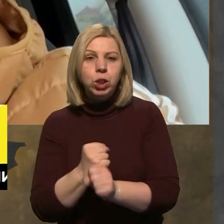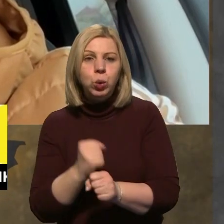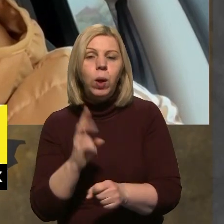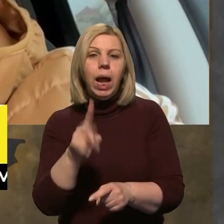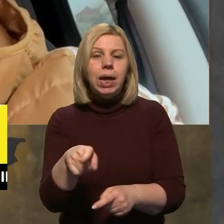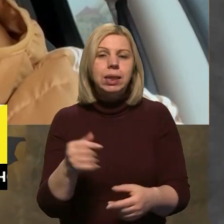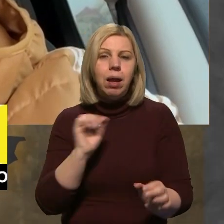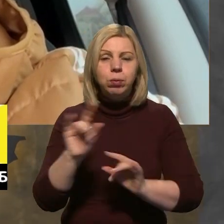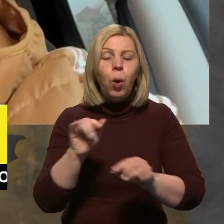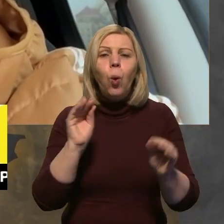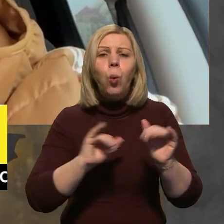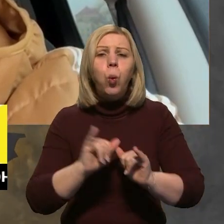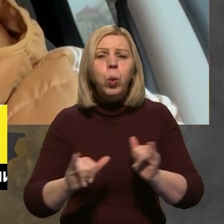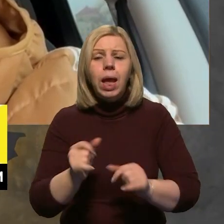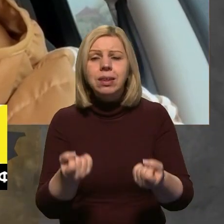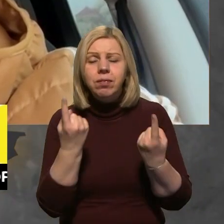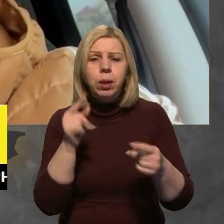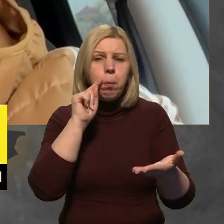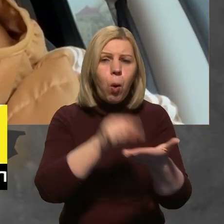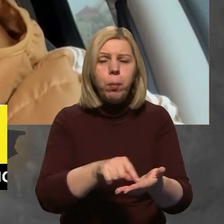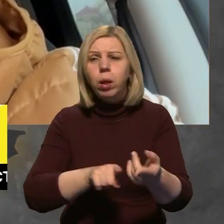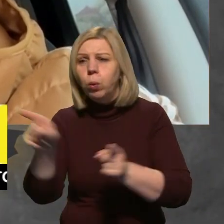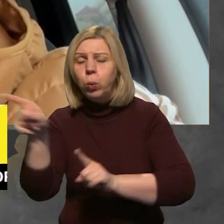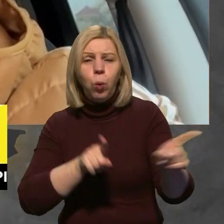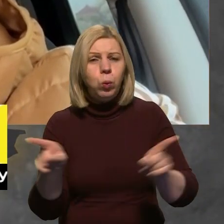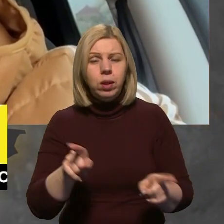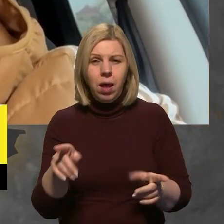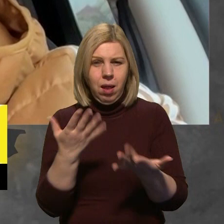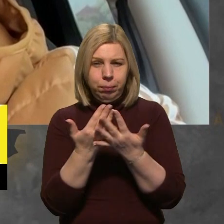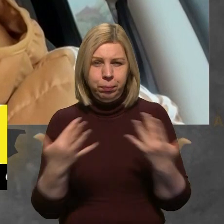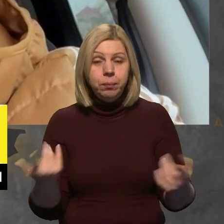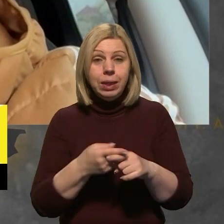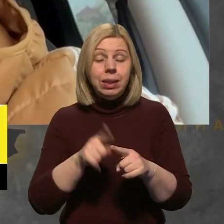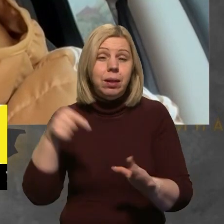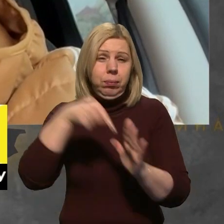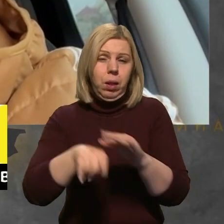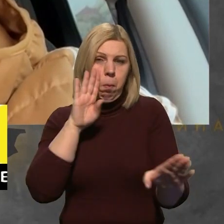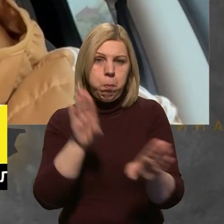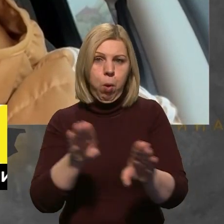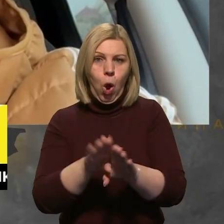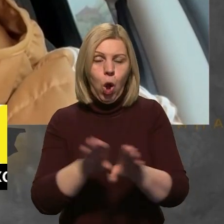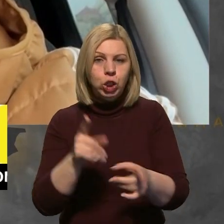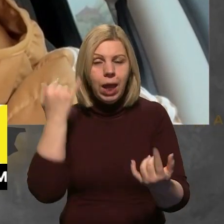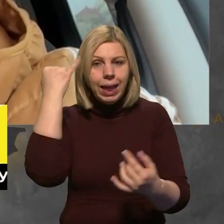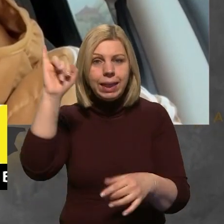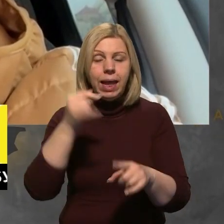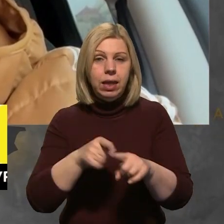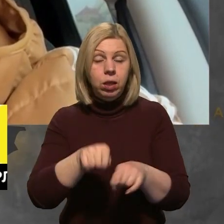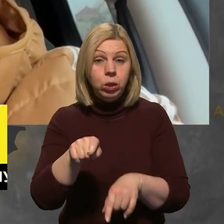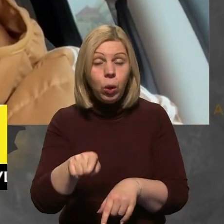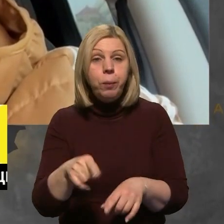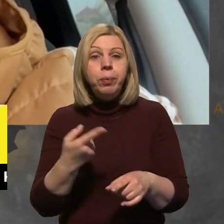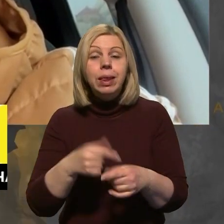як це влаштовано, куди, звідки, що там потрапляє, де, що крутиться і тому подібне. Оце, по суті, дуже схоже на ідею з опенсорсом.